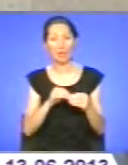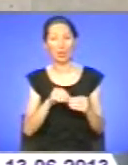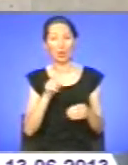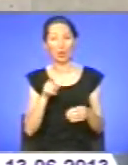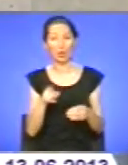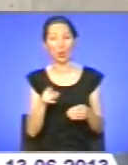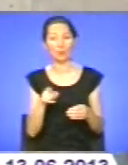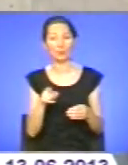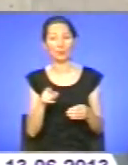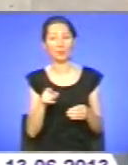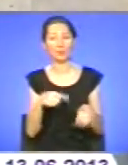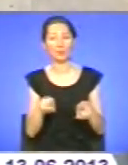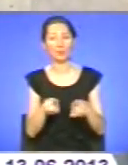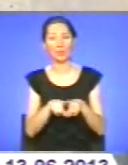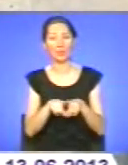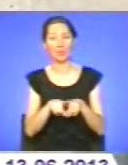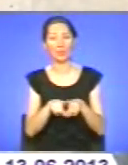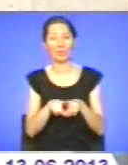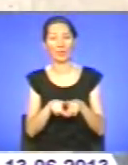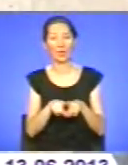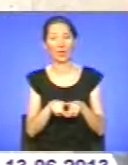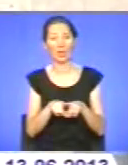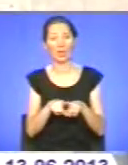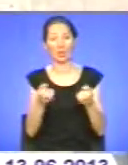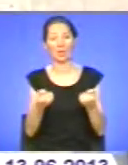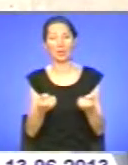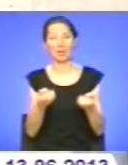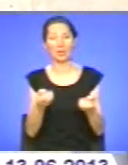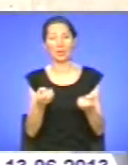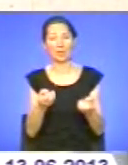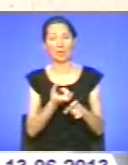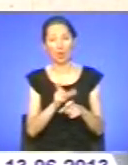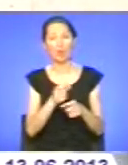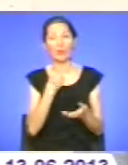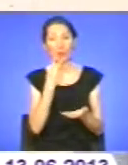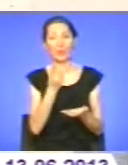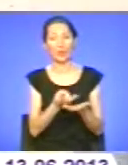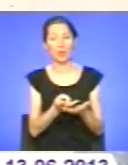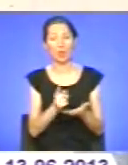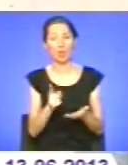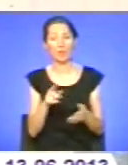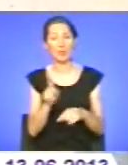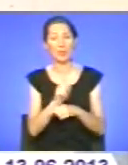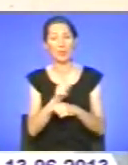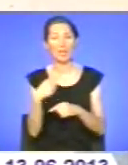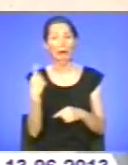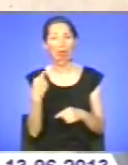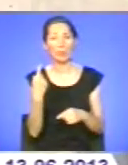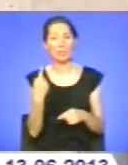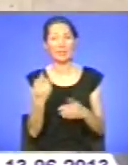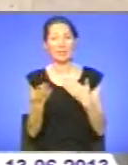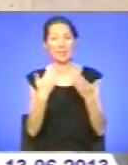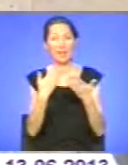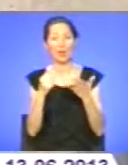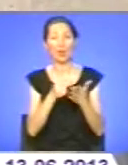так досить очевидно, що в Тернопільській області ставлення